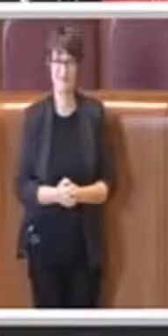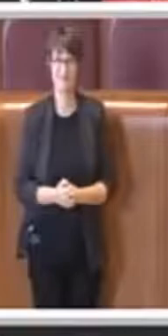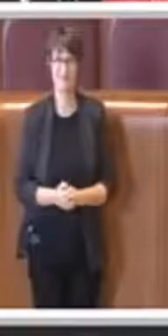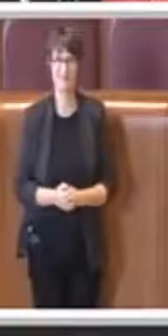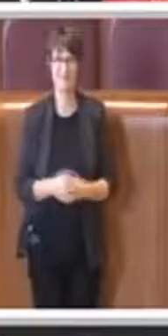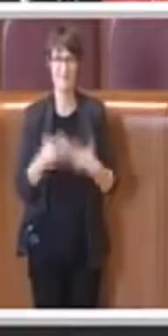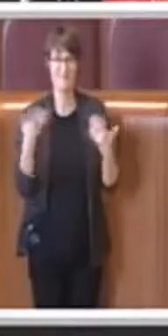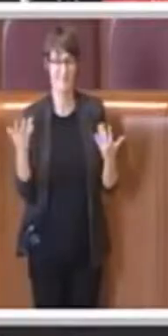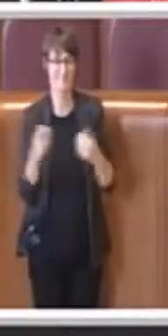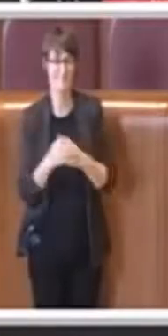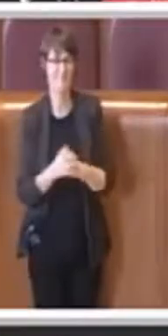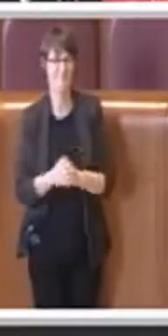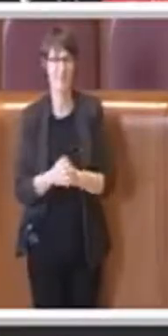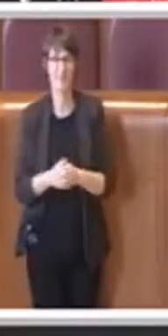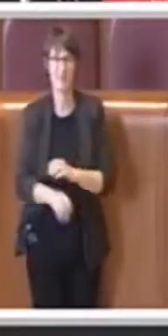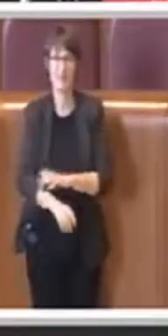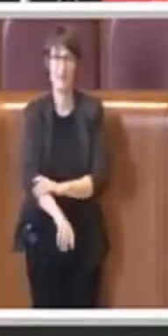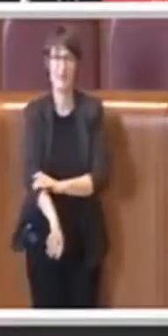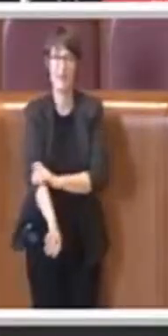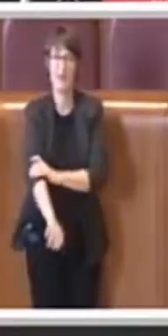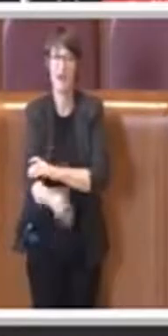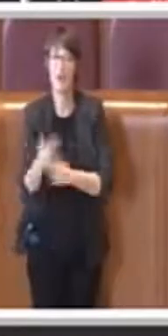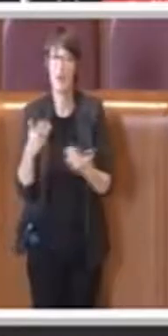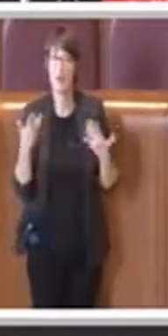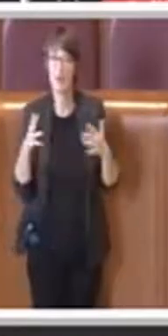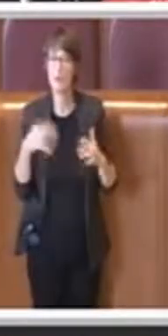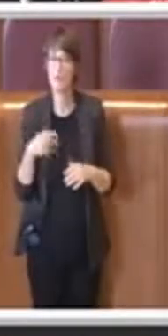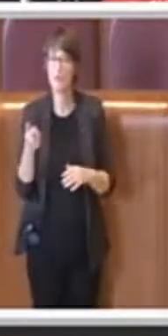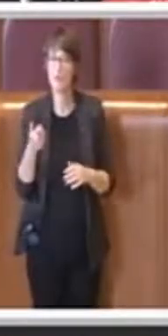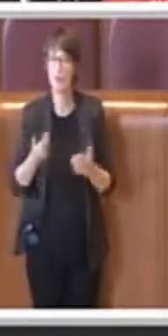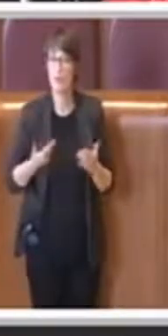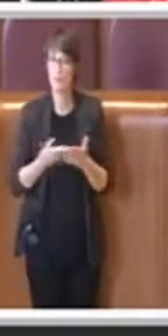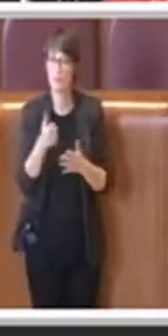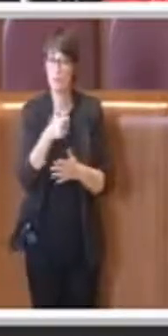Eccoci, quindi siamo già passati alla 158, giusto?